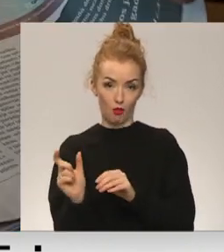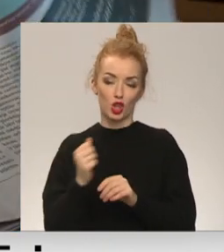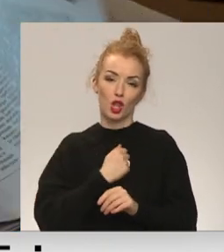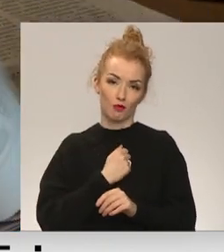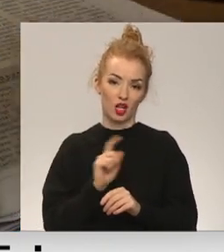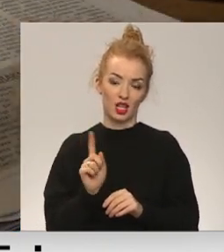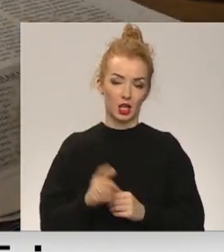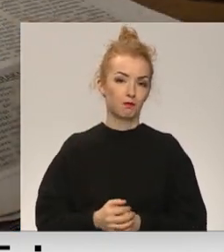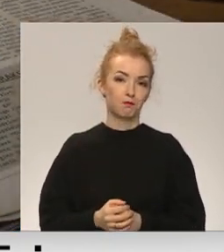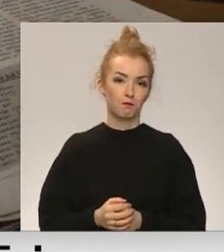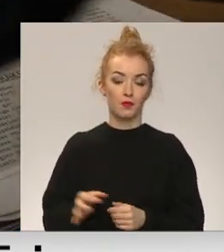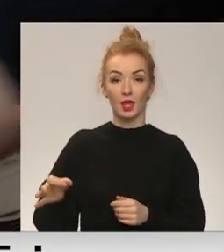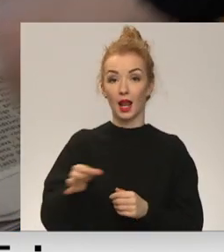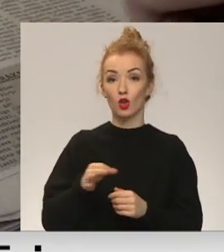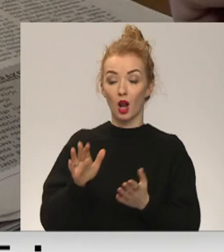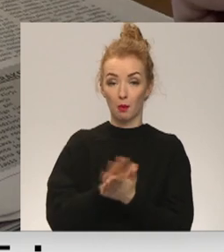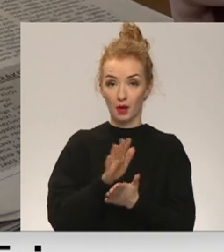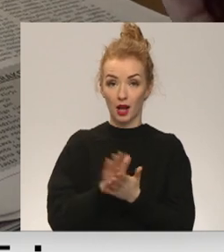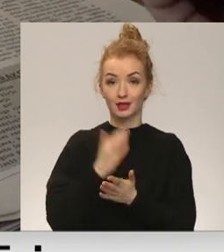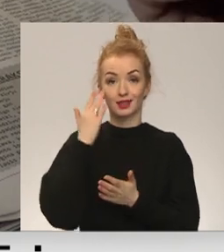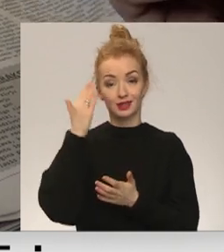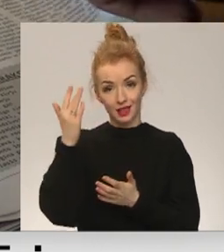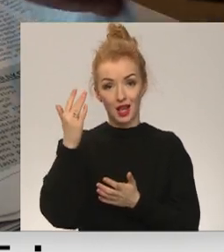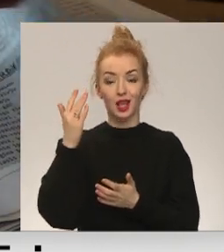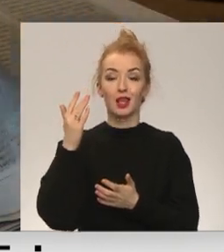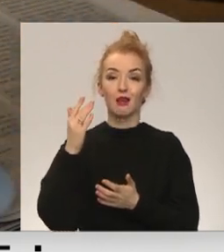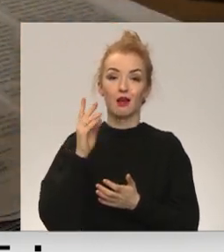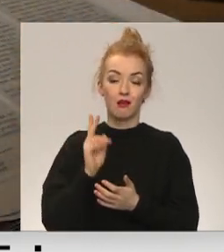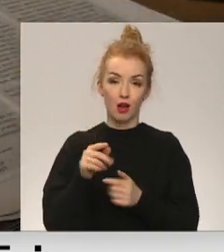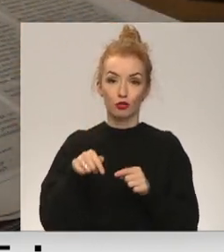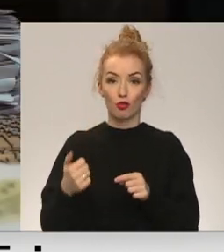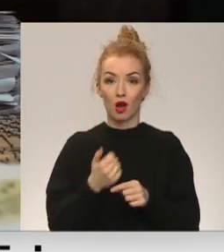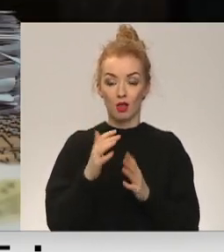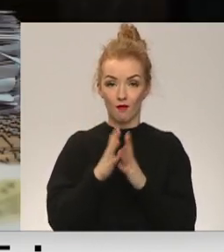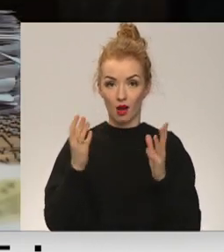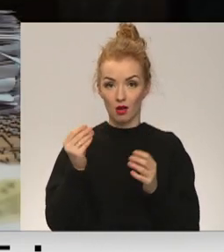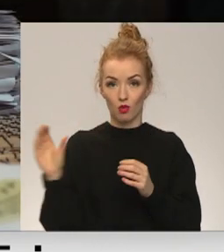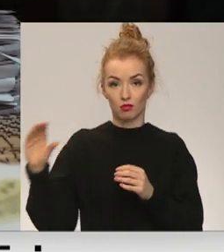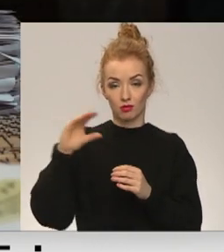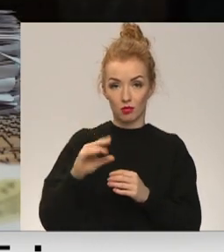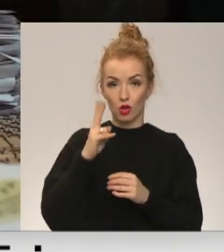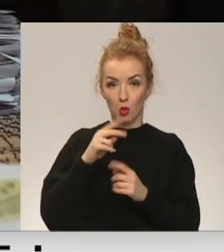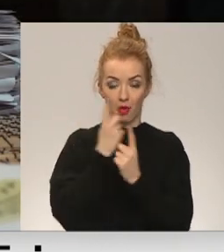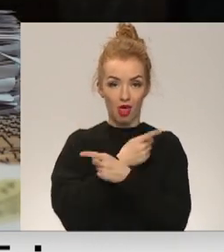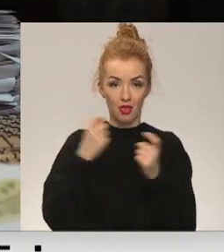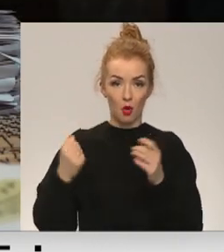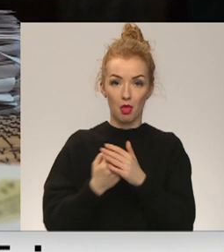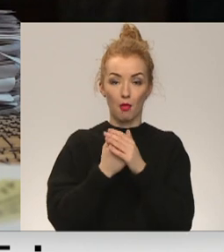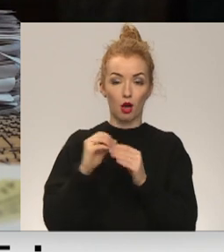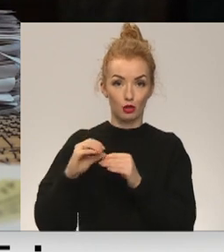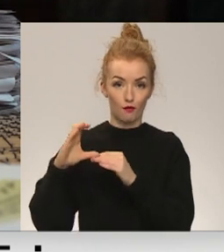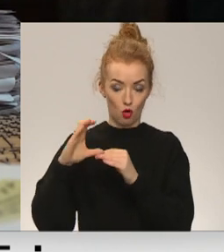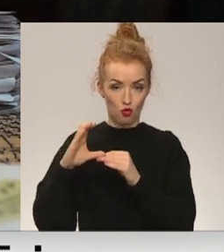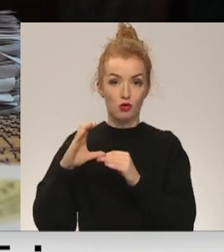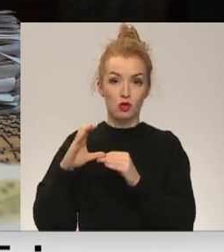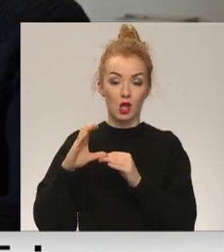diemžēl, ir. Reģionālā presa cerīgi skatās uz faktu, ka šogad vairāk naudas būs no mēdīju atbalsta fonda. Avīžu vadītāji apzinās,